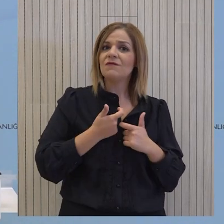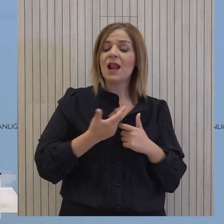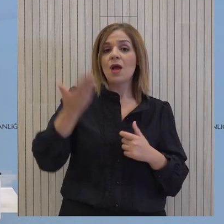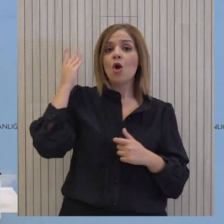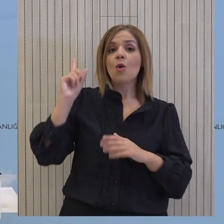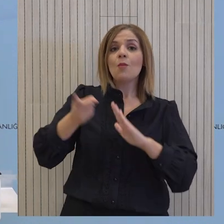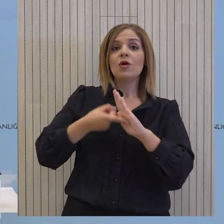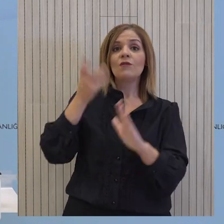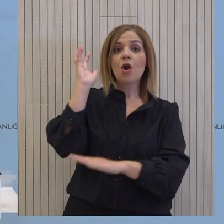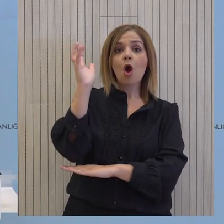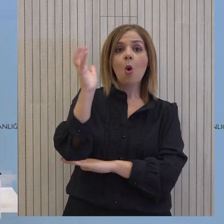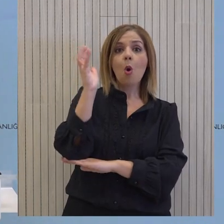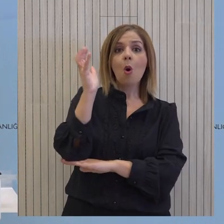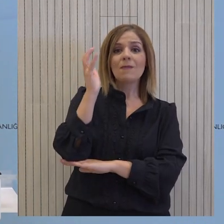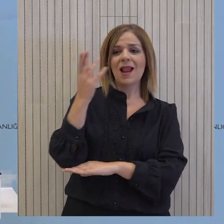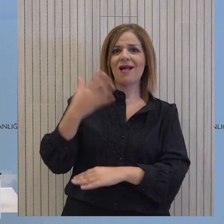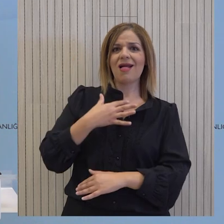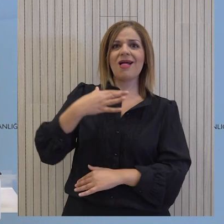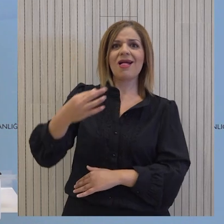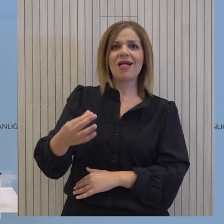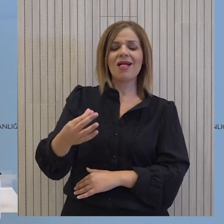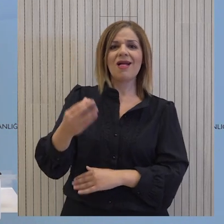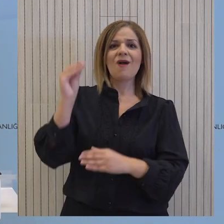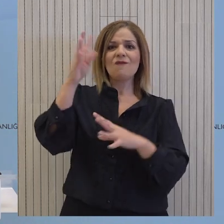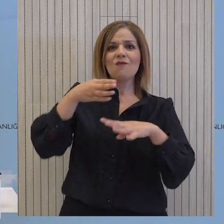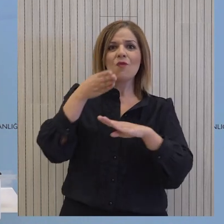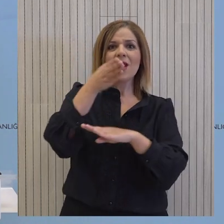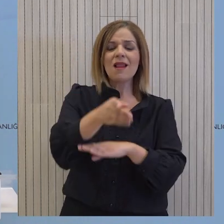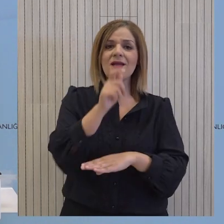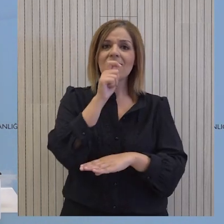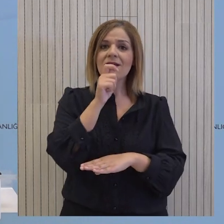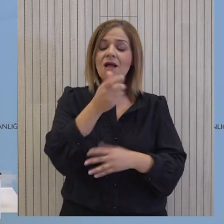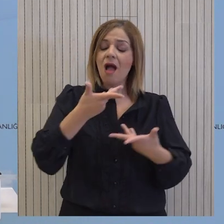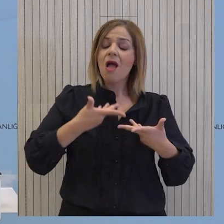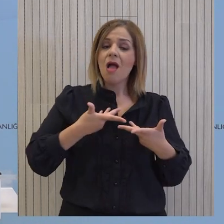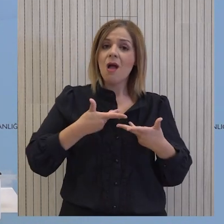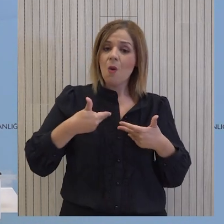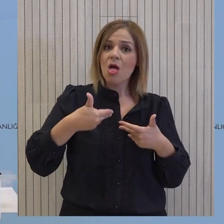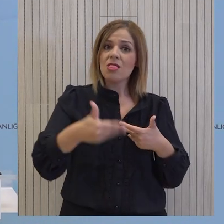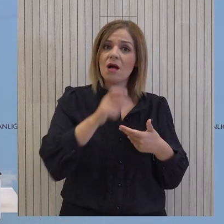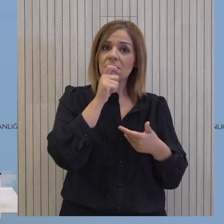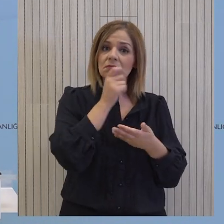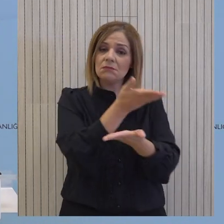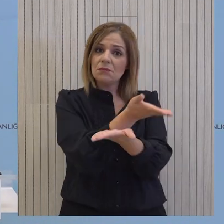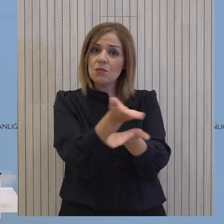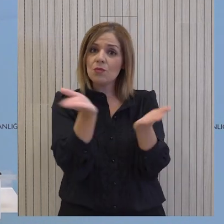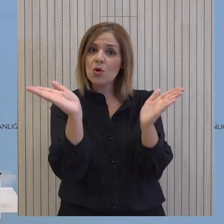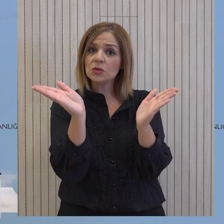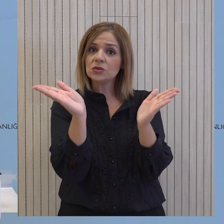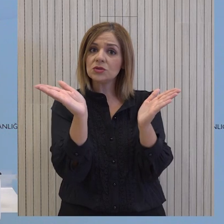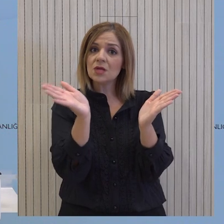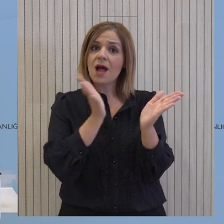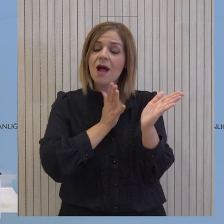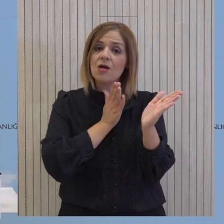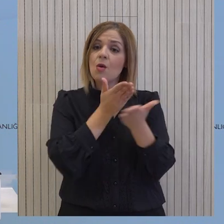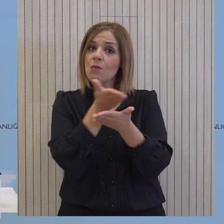πρώτη του ομιλία, μετά την εκλογή του στην Βουλή των Αντιπροσώπων, ότι προτίθεται να απευθυνθεί και